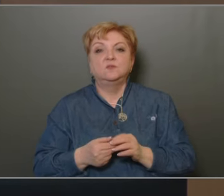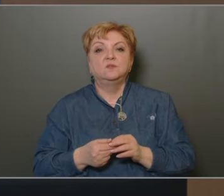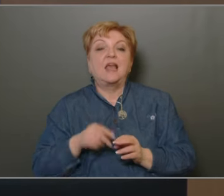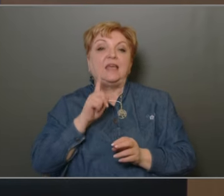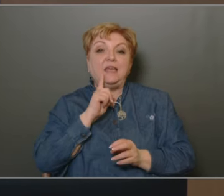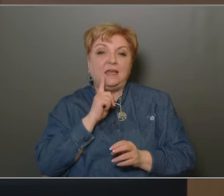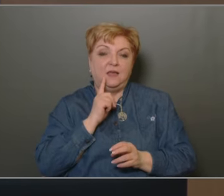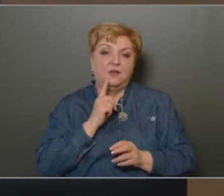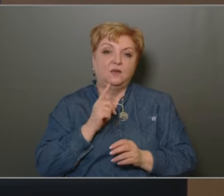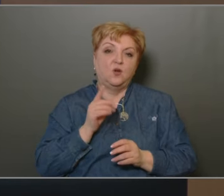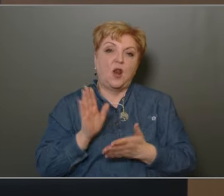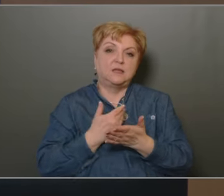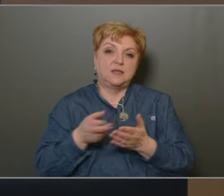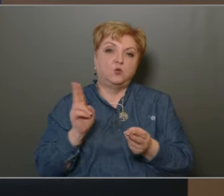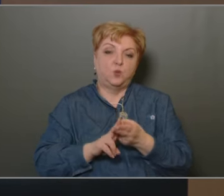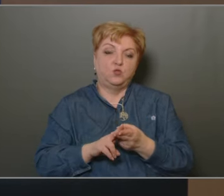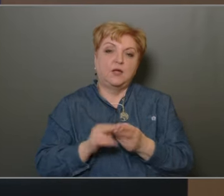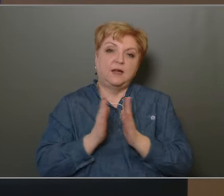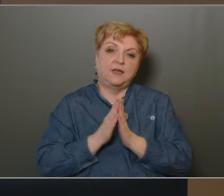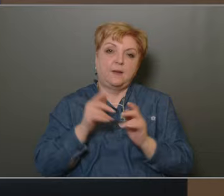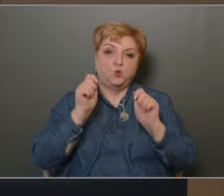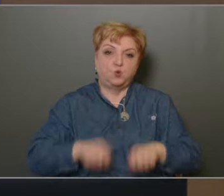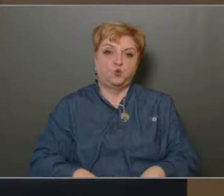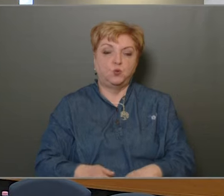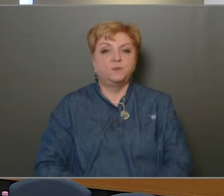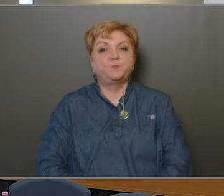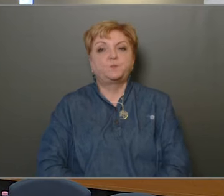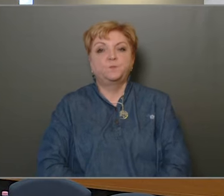az i határozati javaslatról egyszerű többséggel kérem döntsünk.